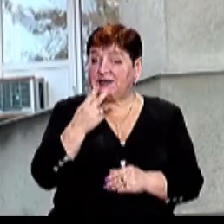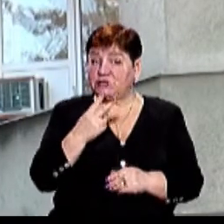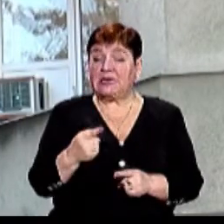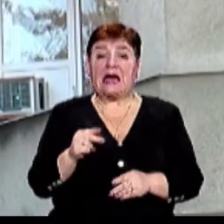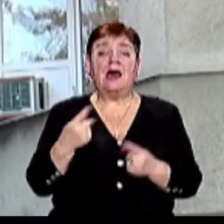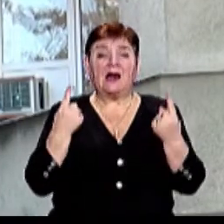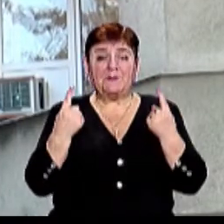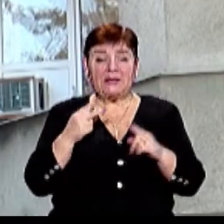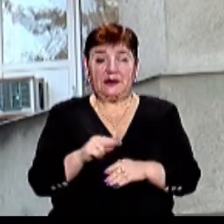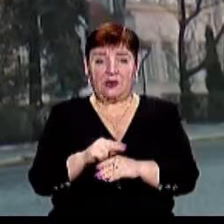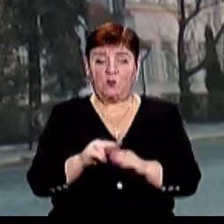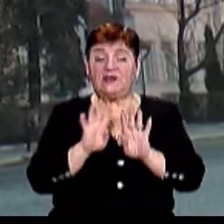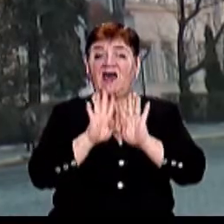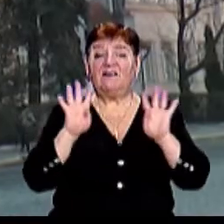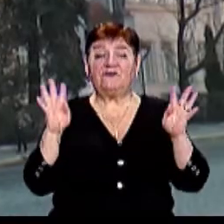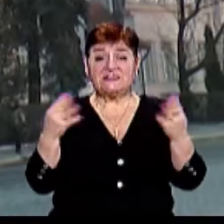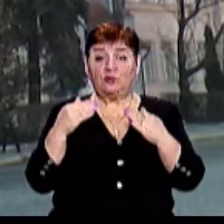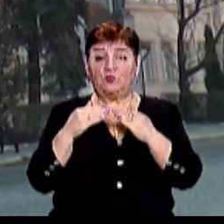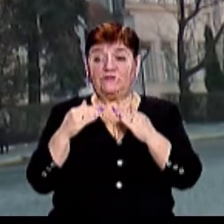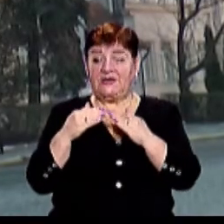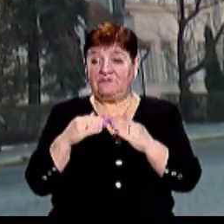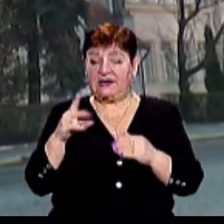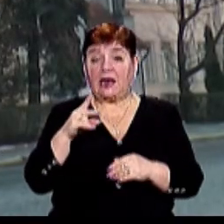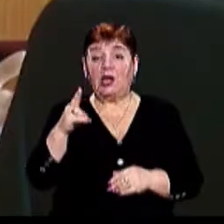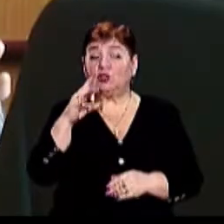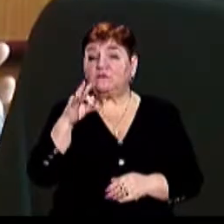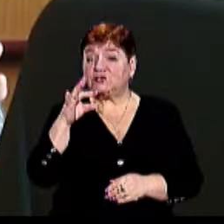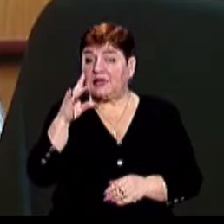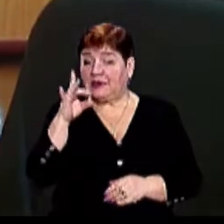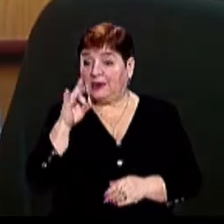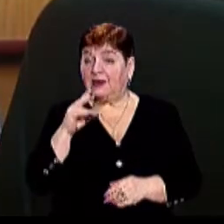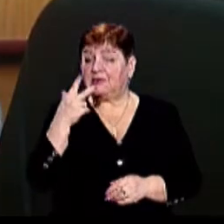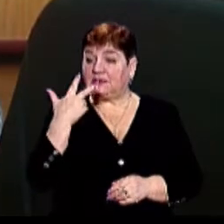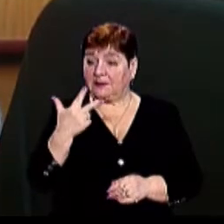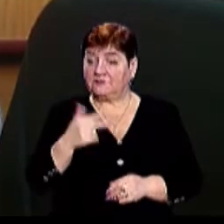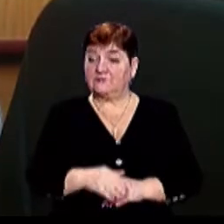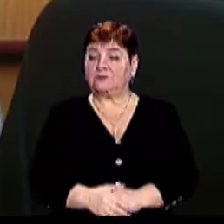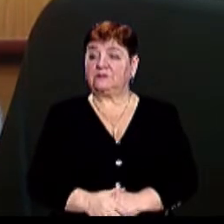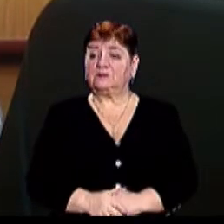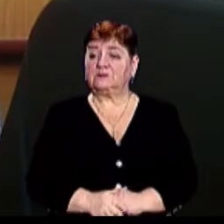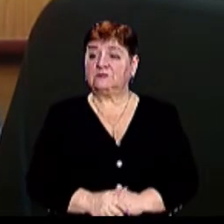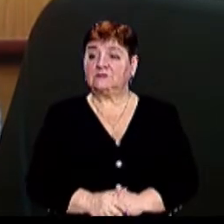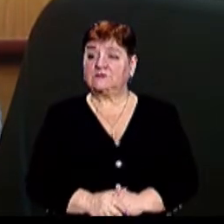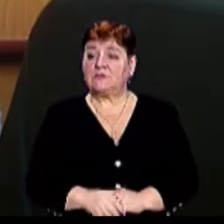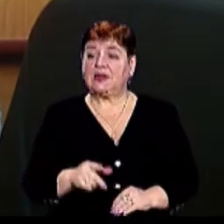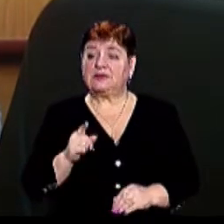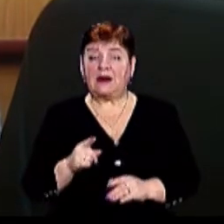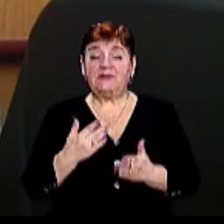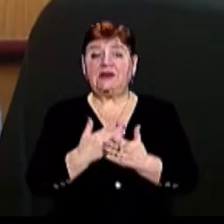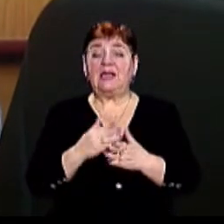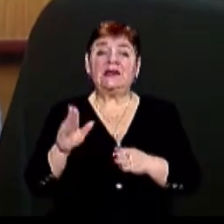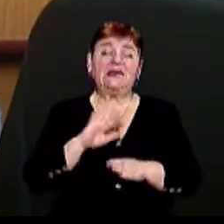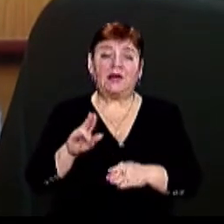капітальний ремонт фасаду будівлі Служби безпеки України на вулиці Довженка 3 Просто виникає питання, у нас всі лікарні, фасади зеремонтовані, всі